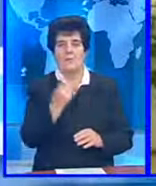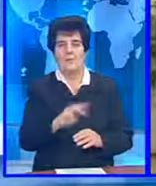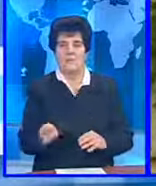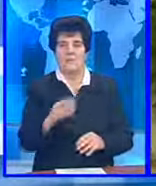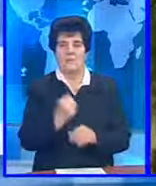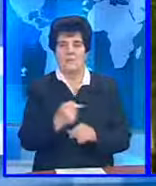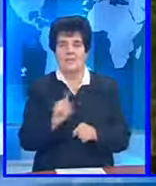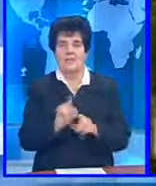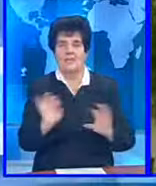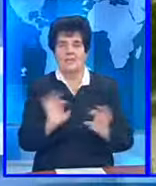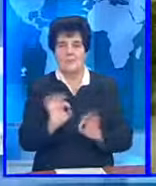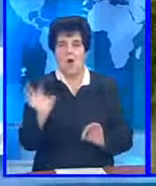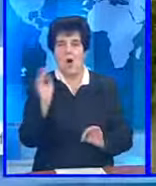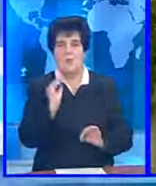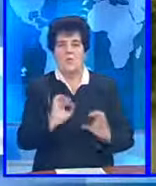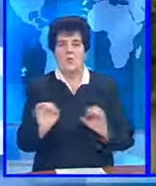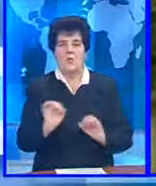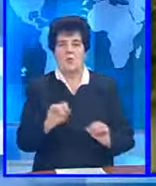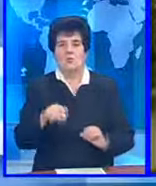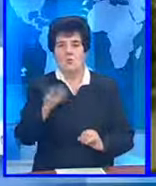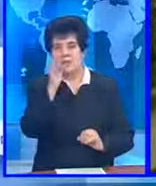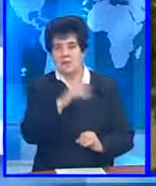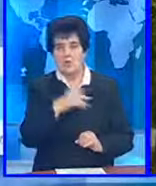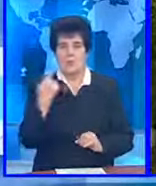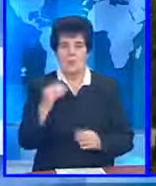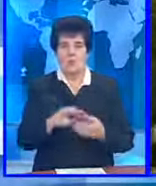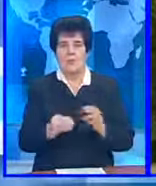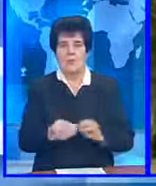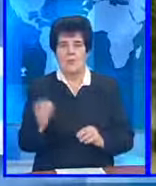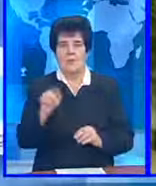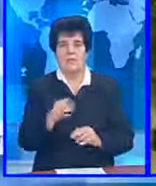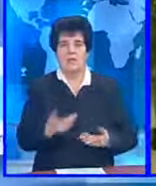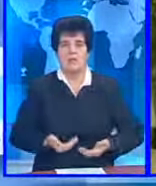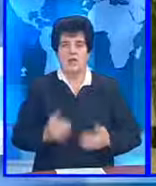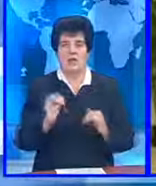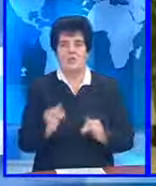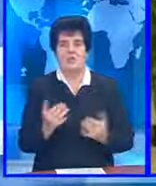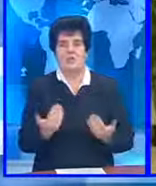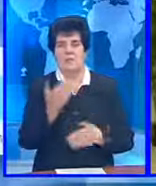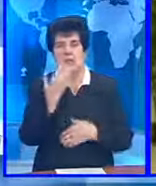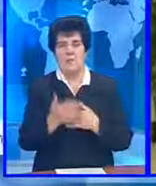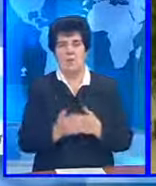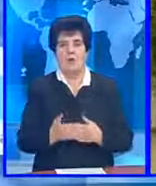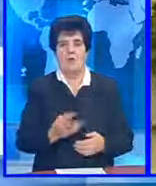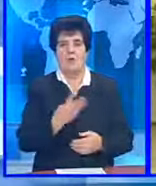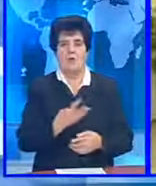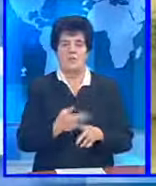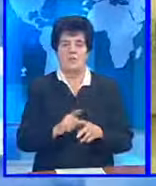fost acela de a explica optica conducerii de la Chișinău asupra mai multor probleme de ordin social și de a cunoaște mai îndeaproape doleanțele celor de la Tiraspol.